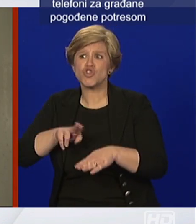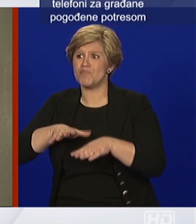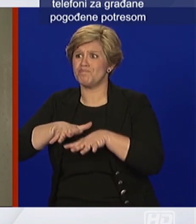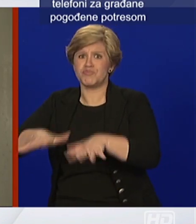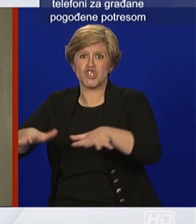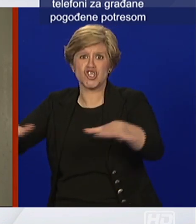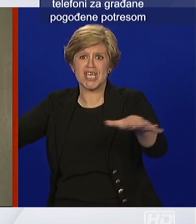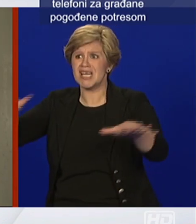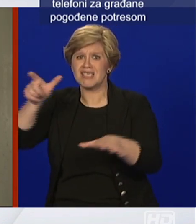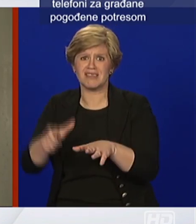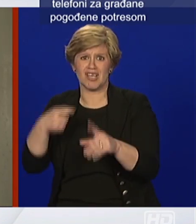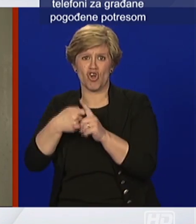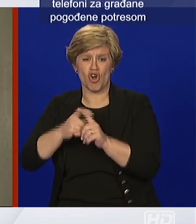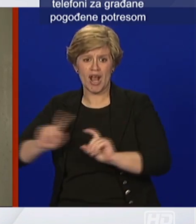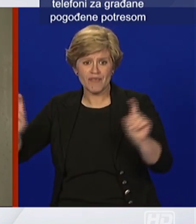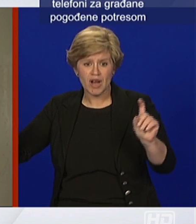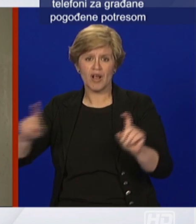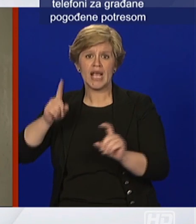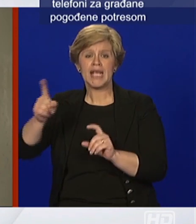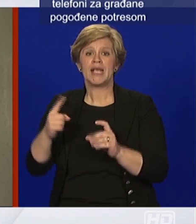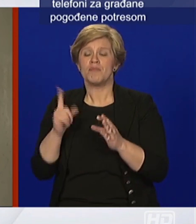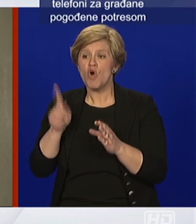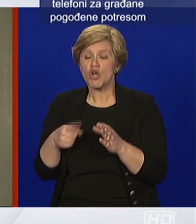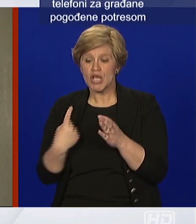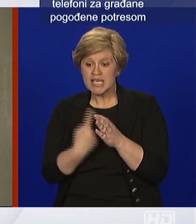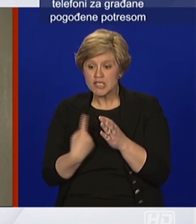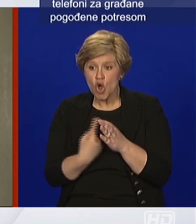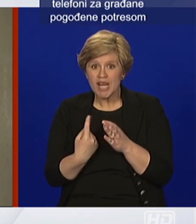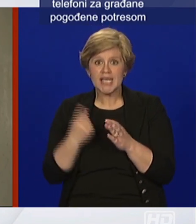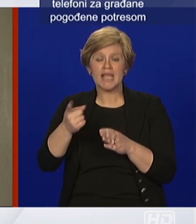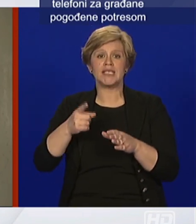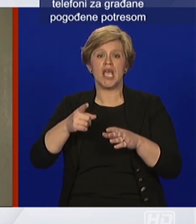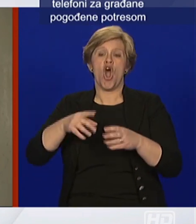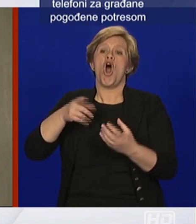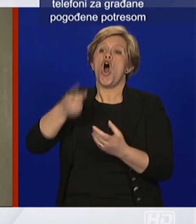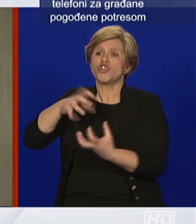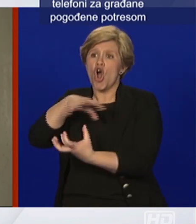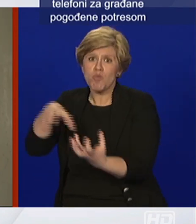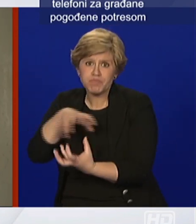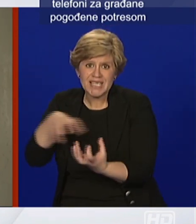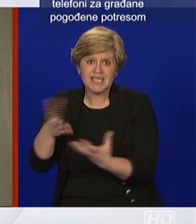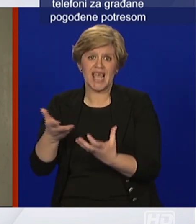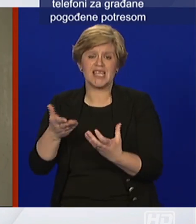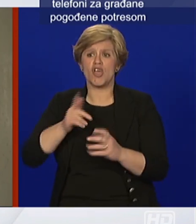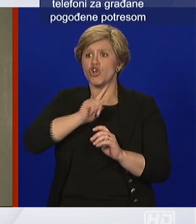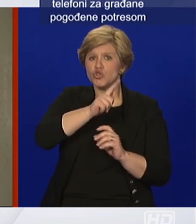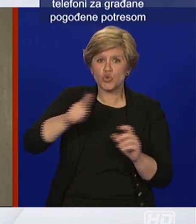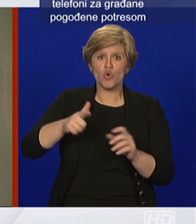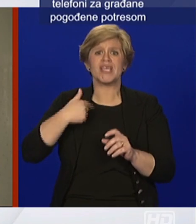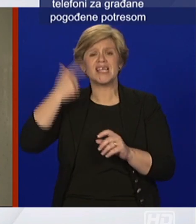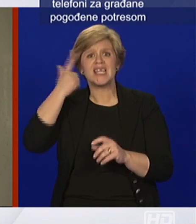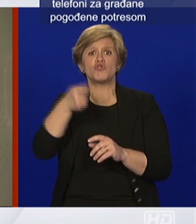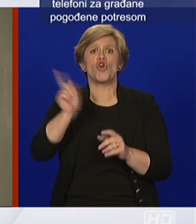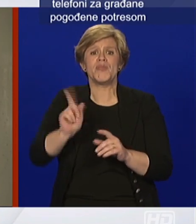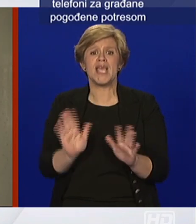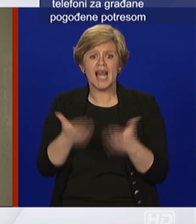ih izoliramo i od njihovih obitelji znam da im nije lako nikome nije lako ali to je